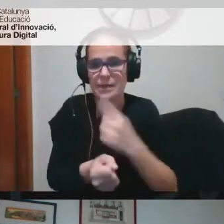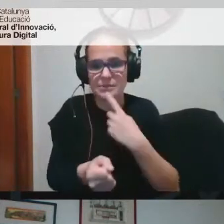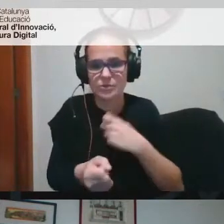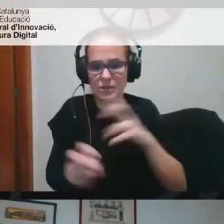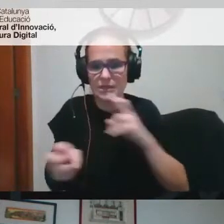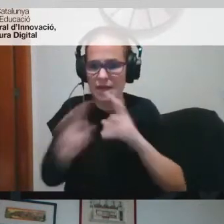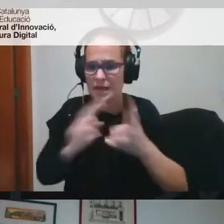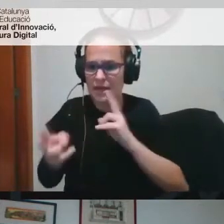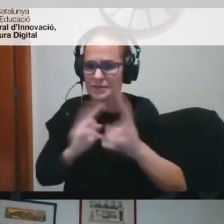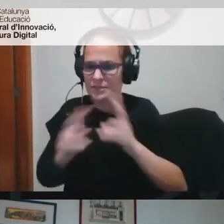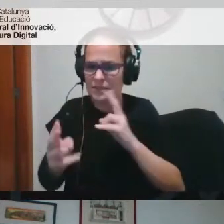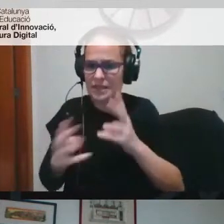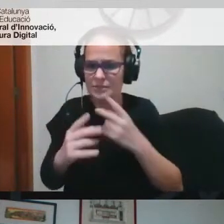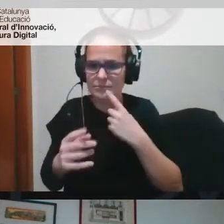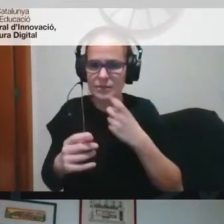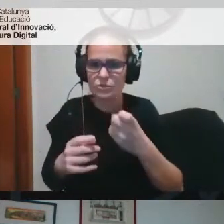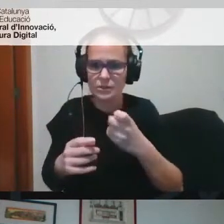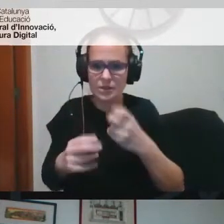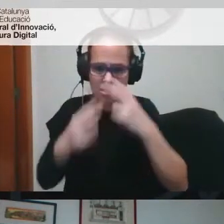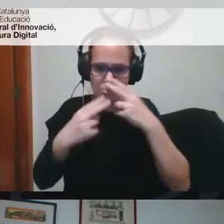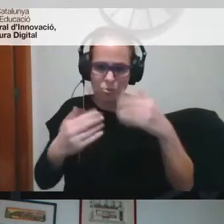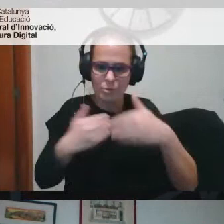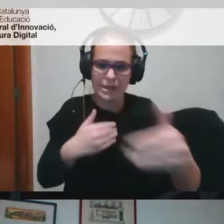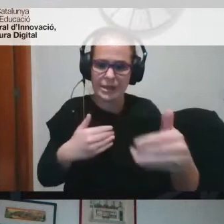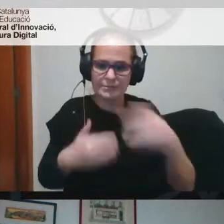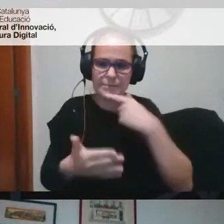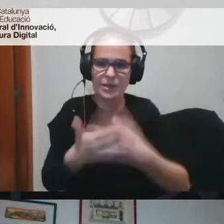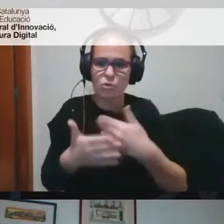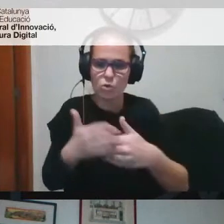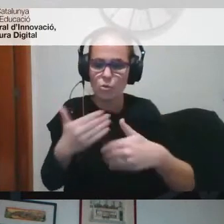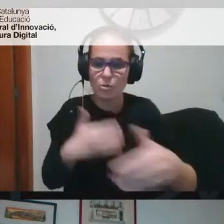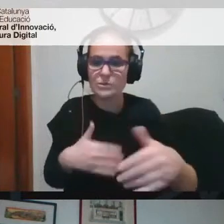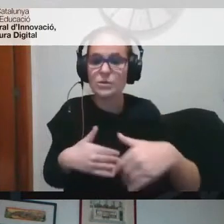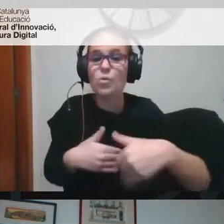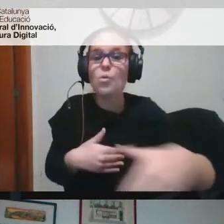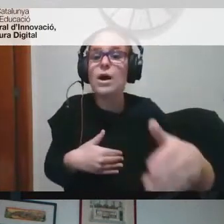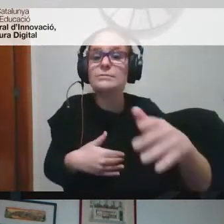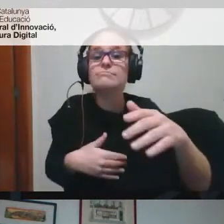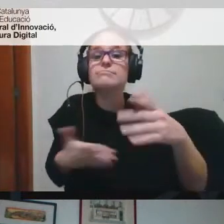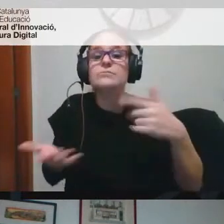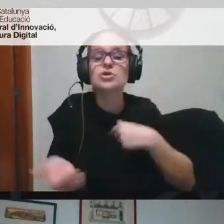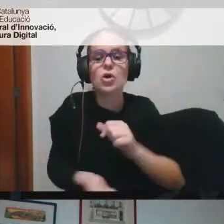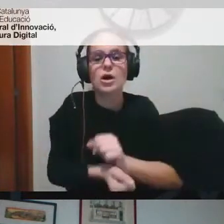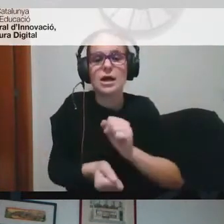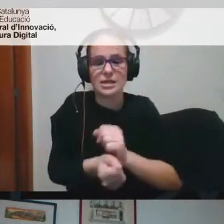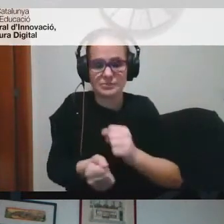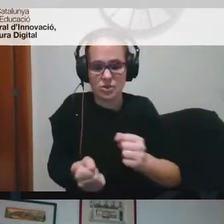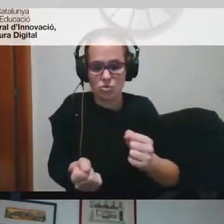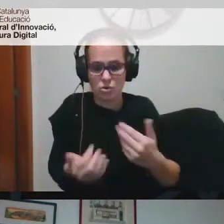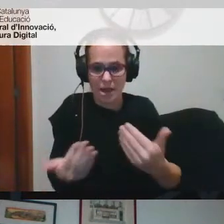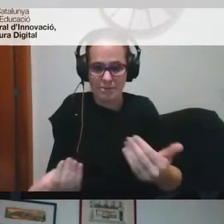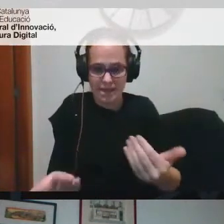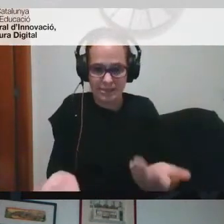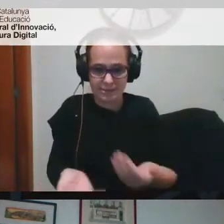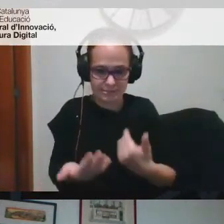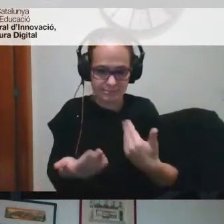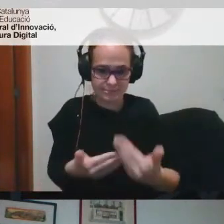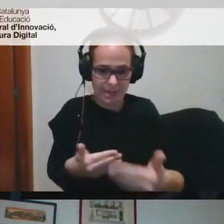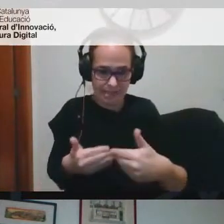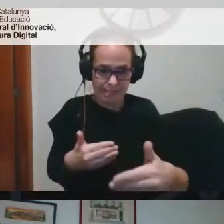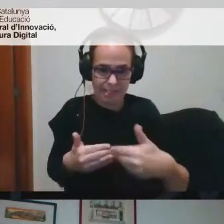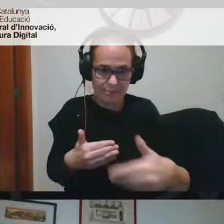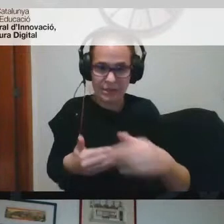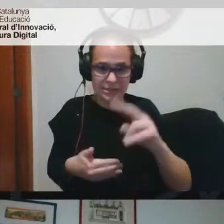xat quan sortiran publicats els documents jo espero que sigui molt aviat afiat el segon